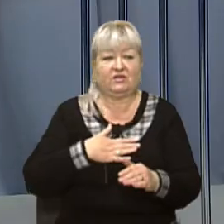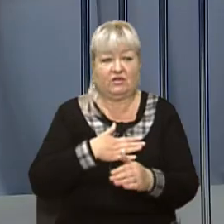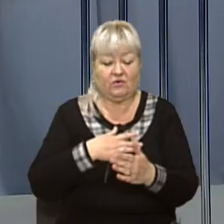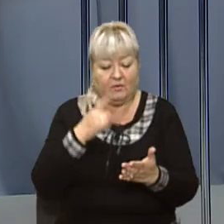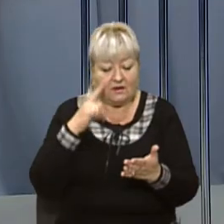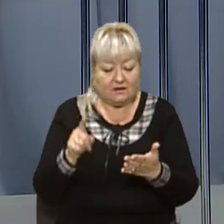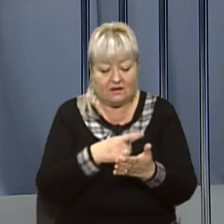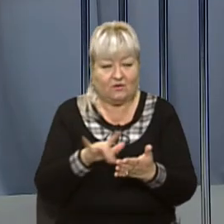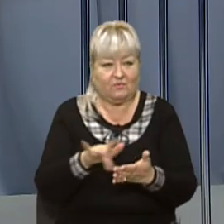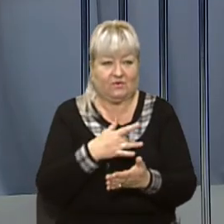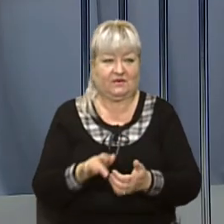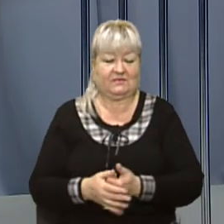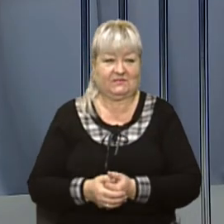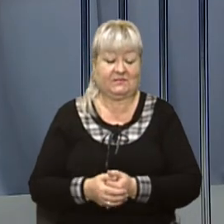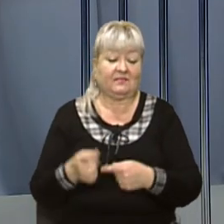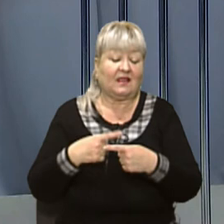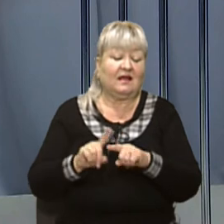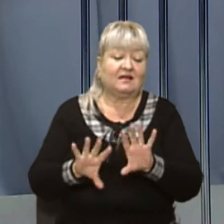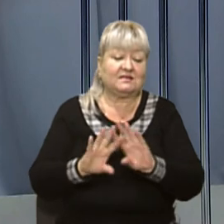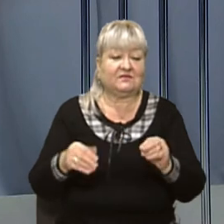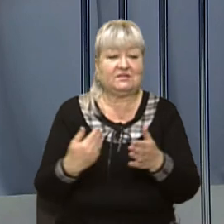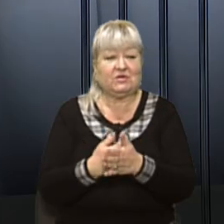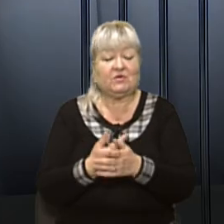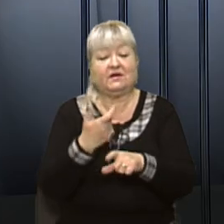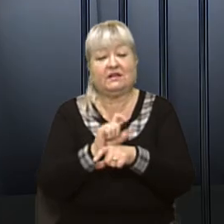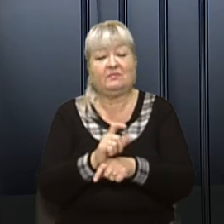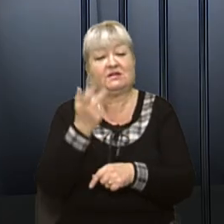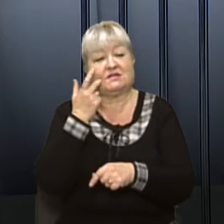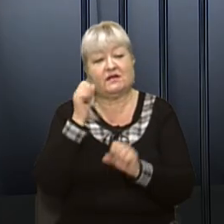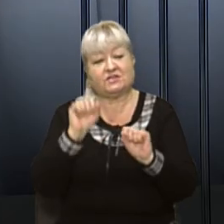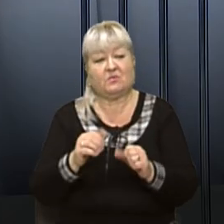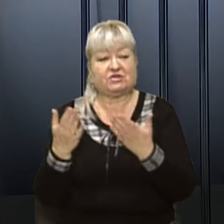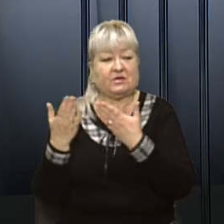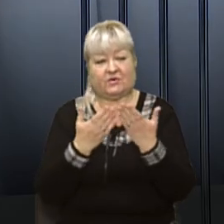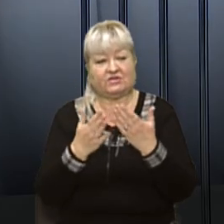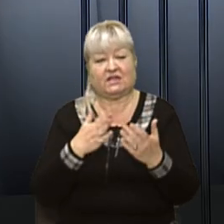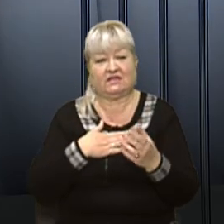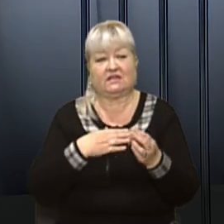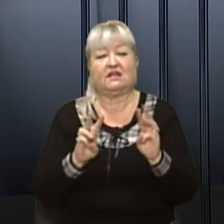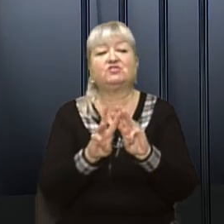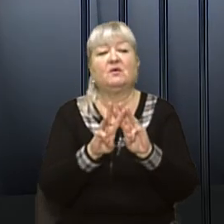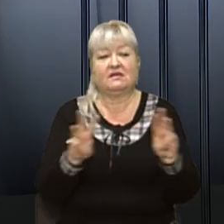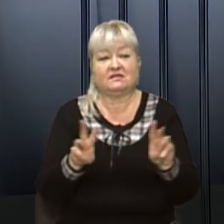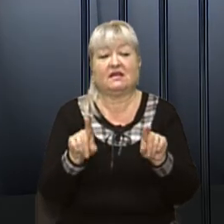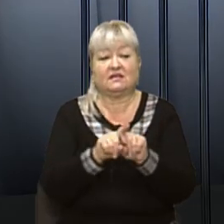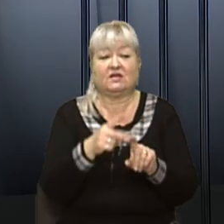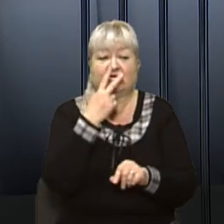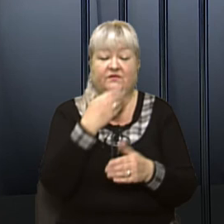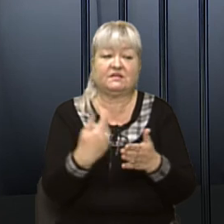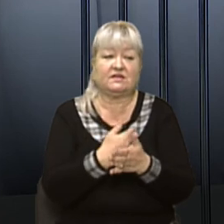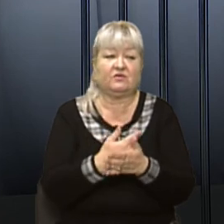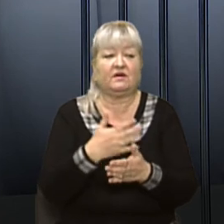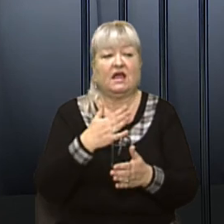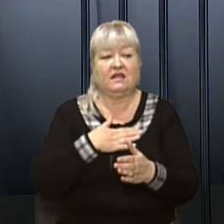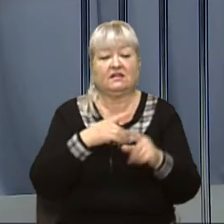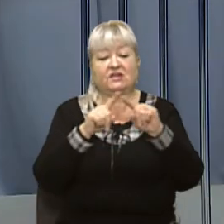'ютерах. І це всі новини на цю мить. Більше ви завжди можете прочитати на нашому сайті, також слідкуйте за новинами на наших